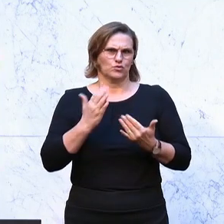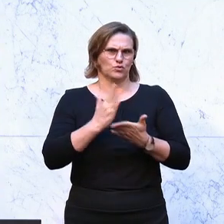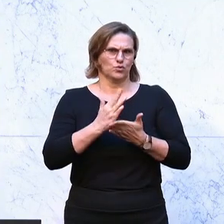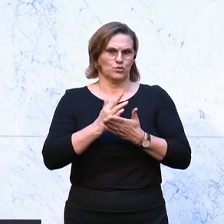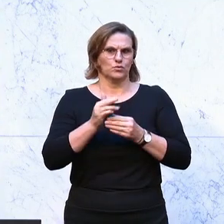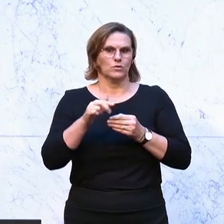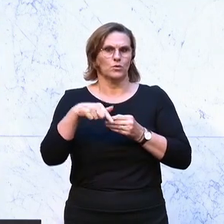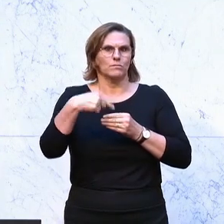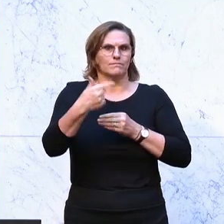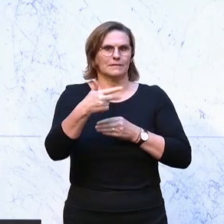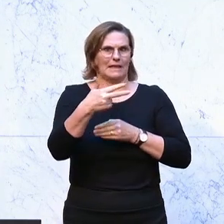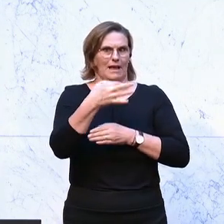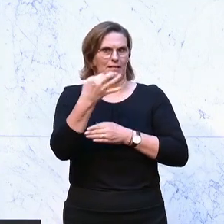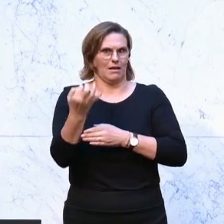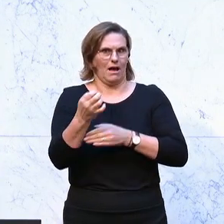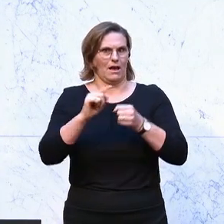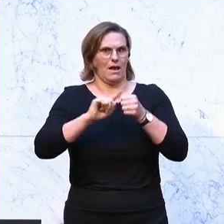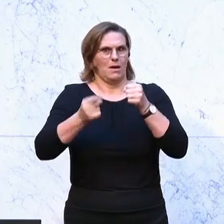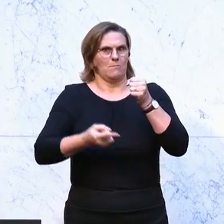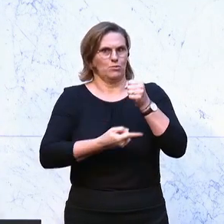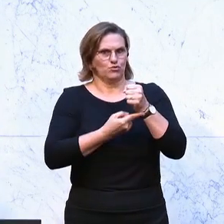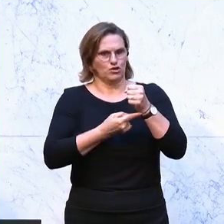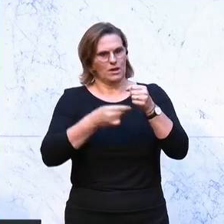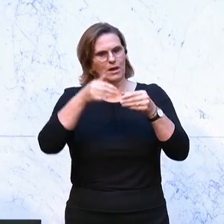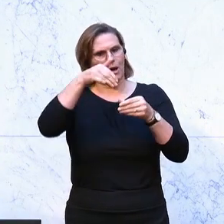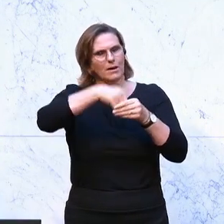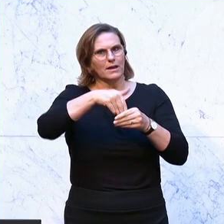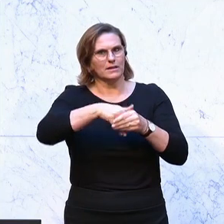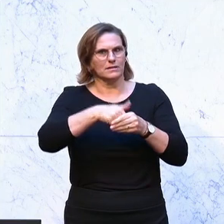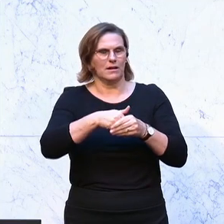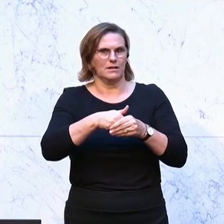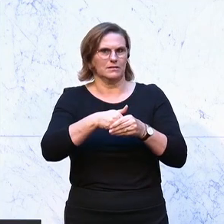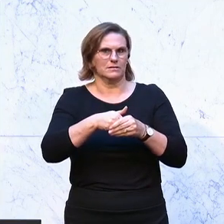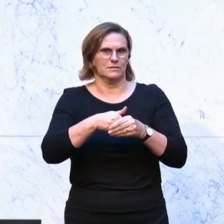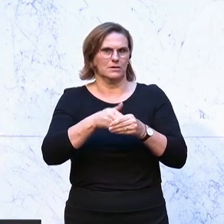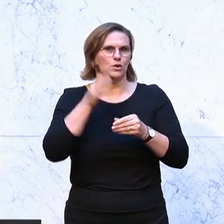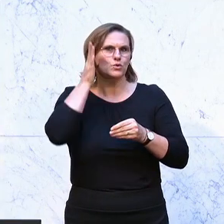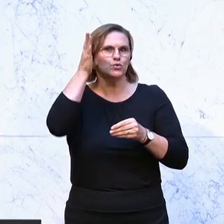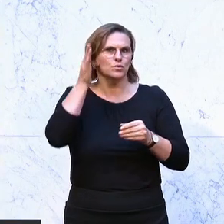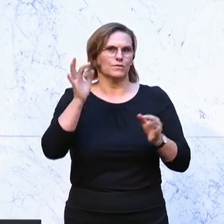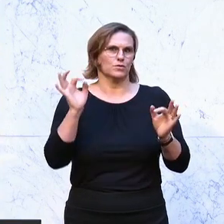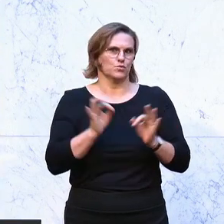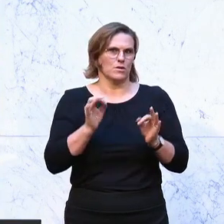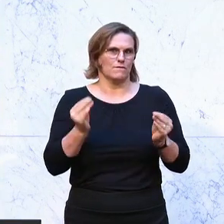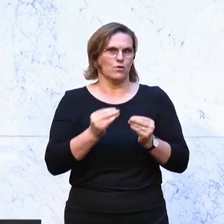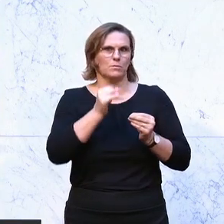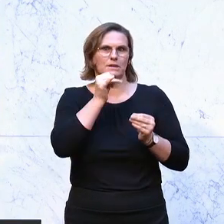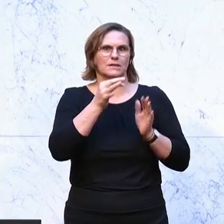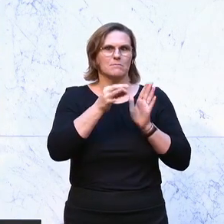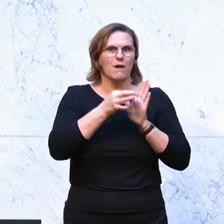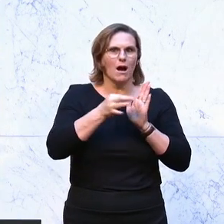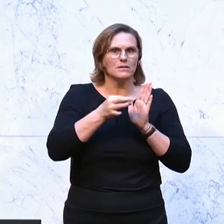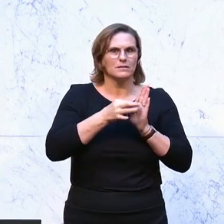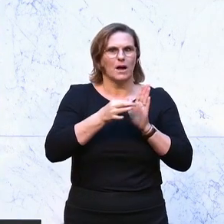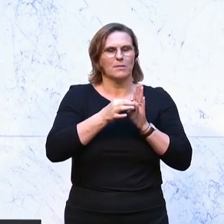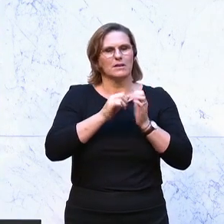ein Budget, ein Budget ohne Zukunft. Und ich sage Ihnen warum. Weil es keine Maßnahmen gegen die Bekämpfung der hohen